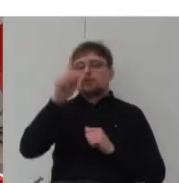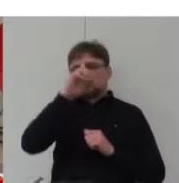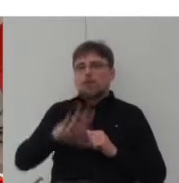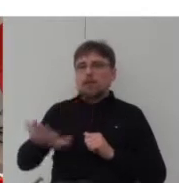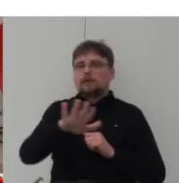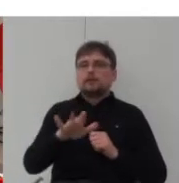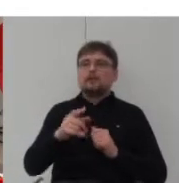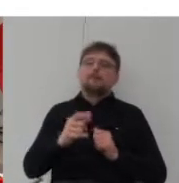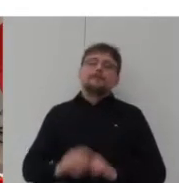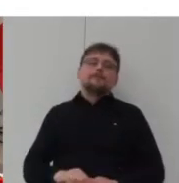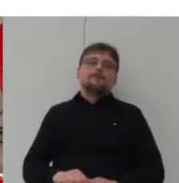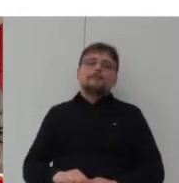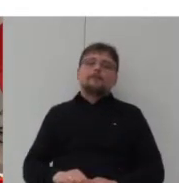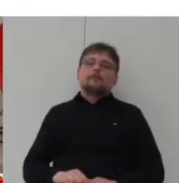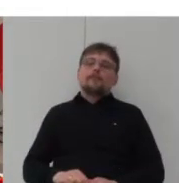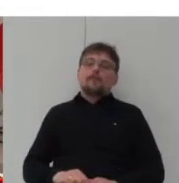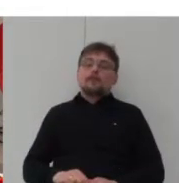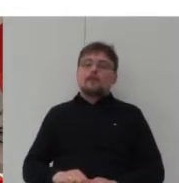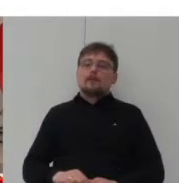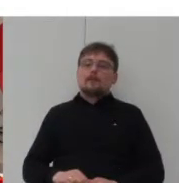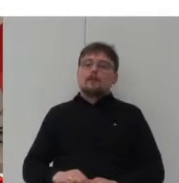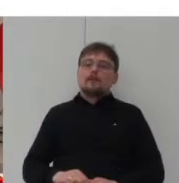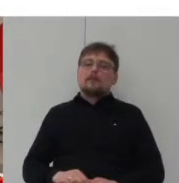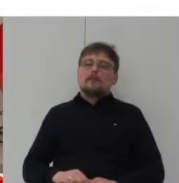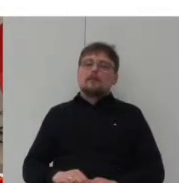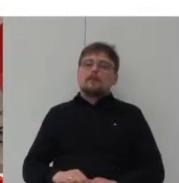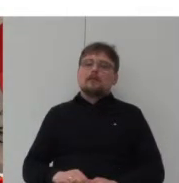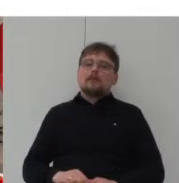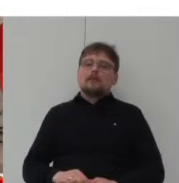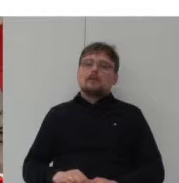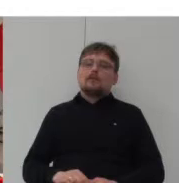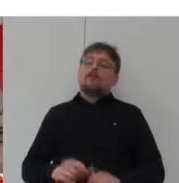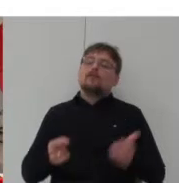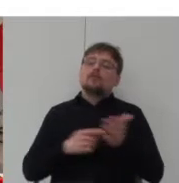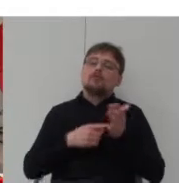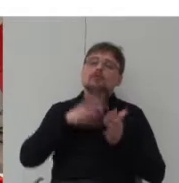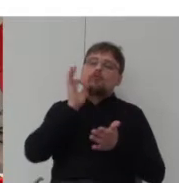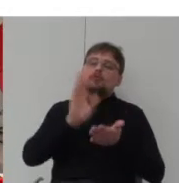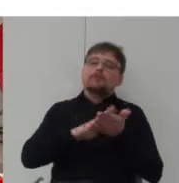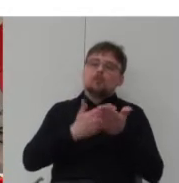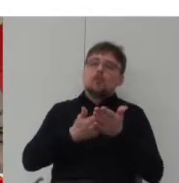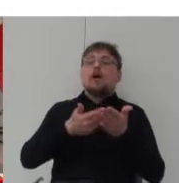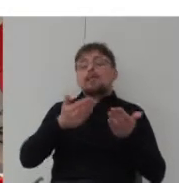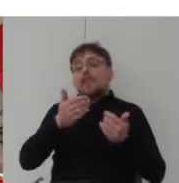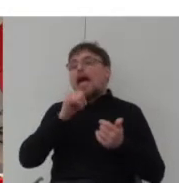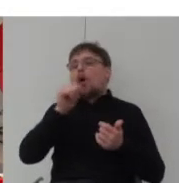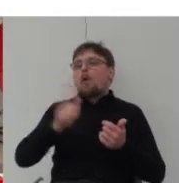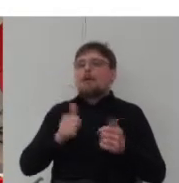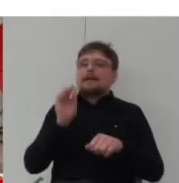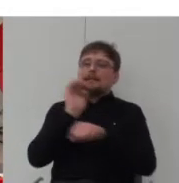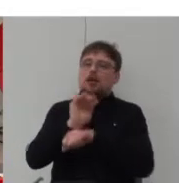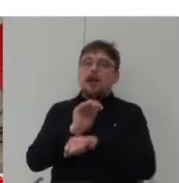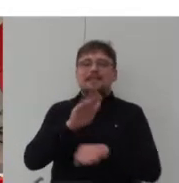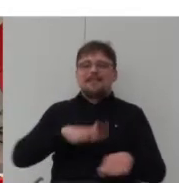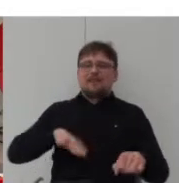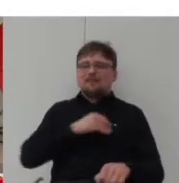czymś co występuje jako przykłady na zachodzie Europy w Polsce wciąż